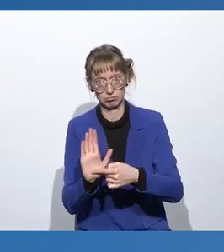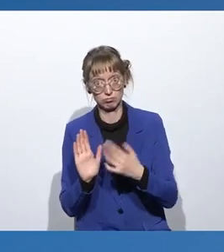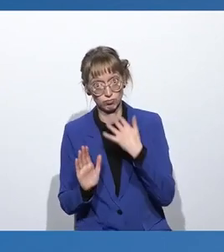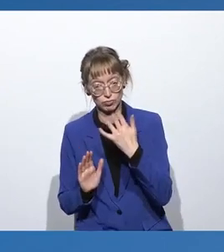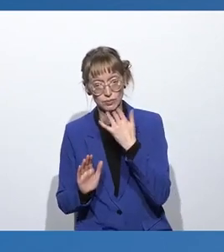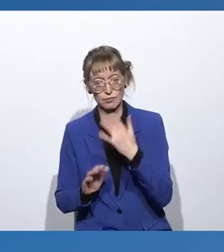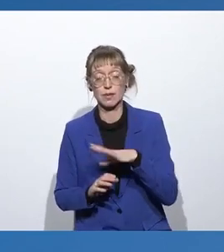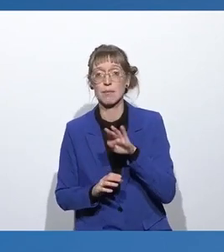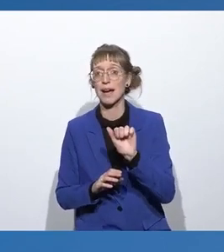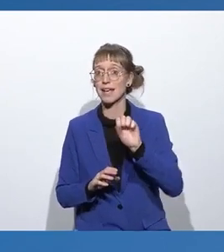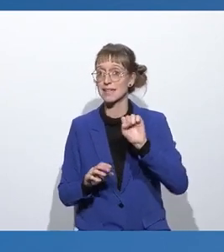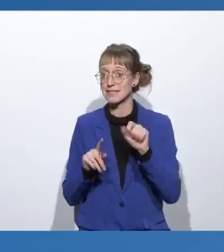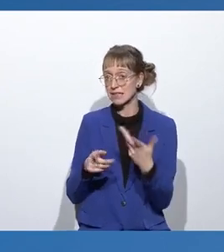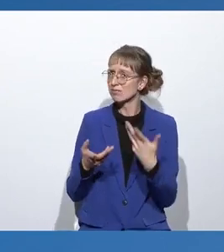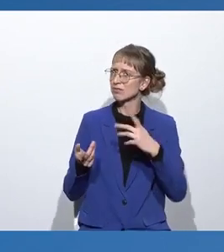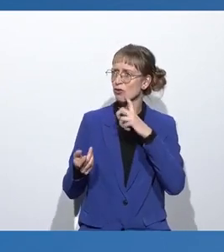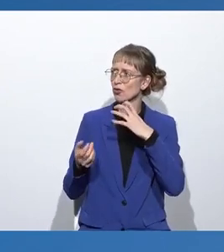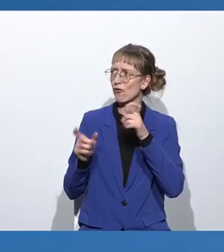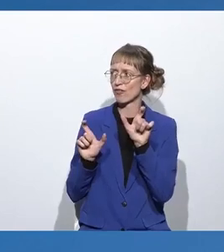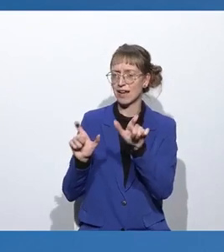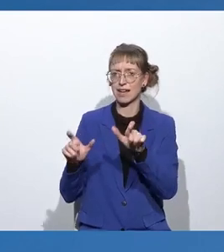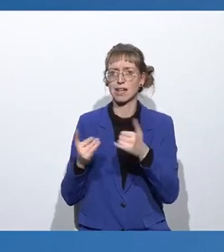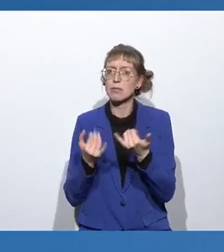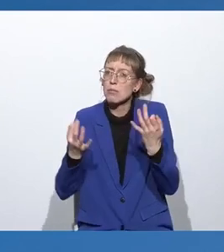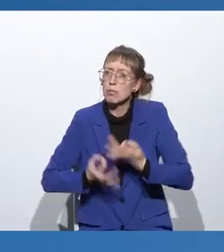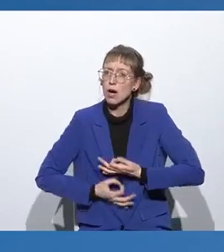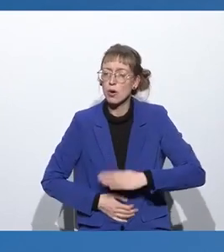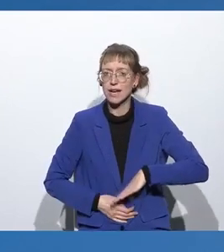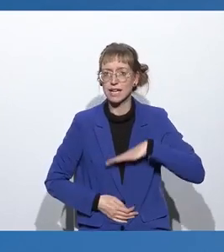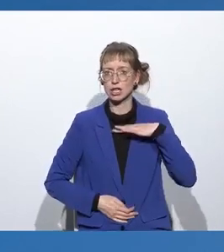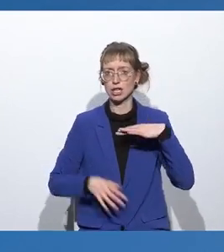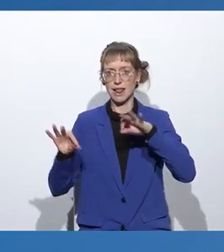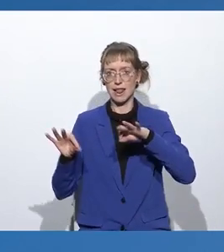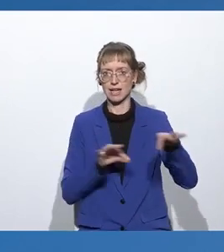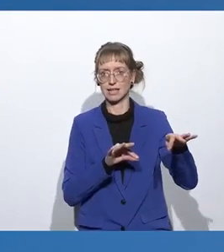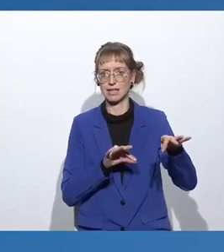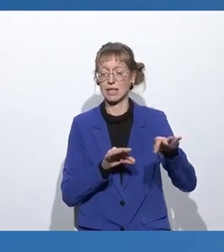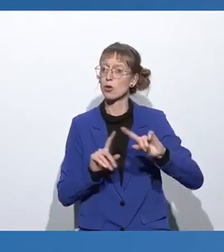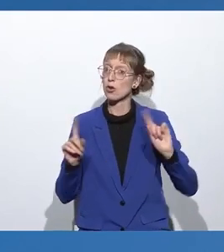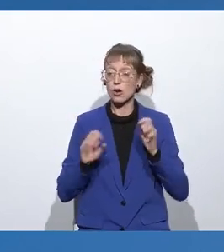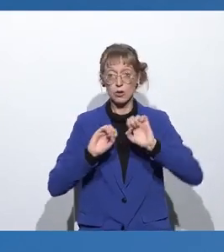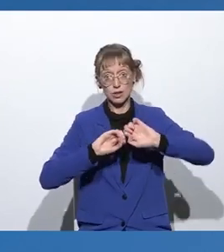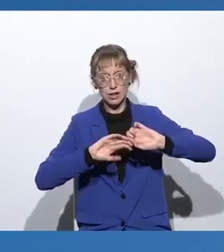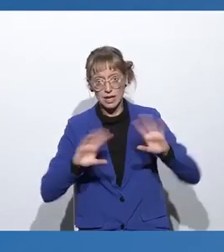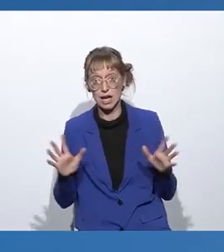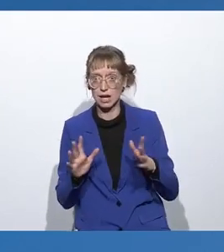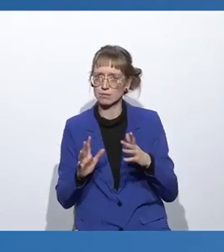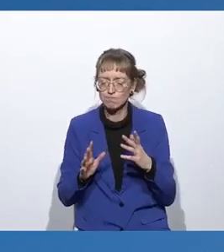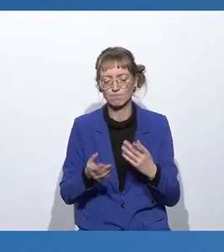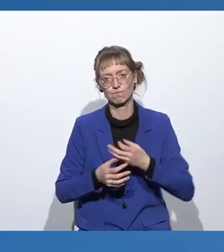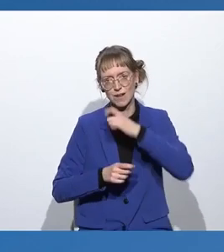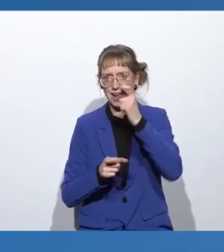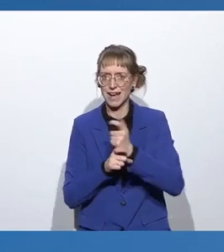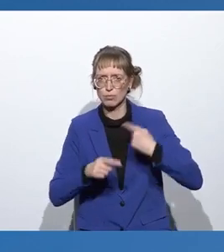dass es, um Biases zu verhindern, zum einen ethische Leitlinien braucht, zum anderen aber auch klar definierte, harte Prozesse, die